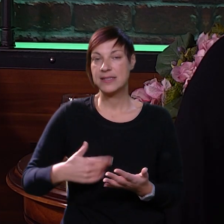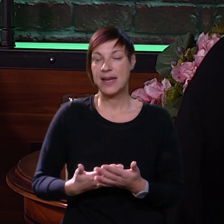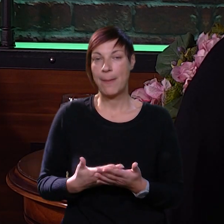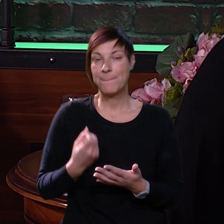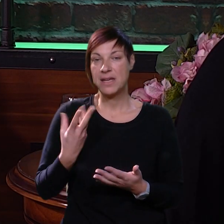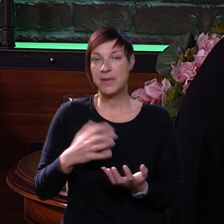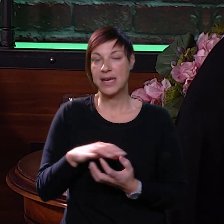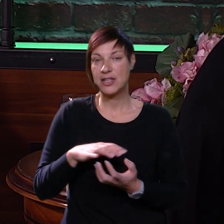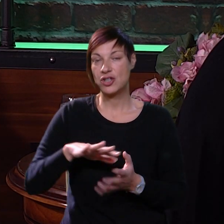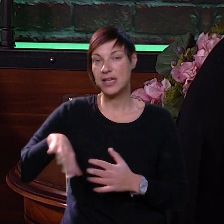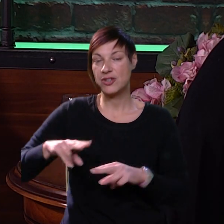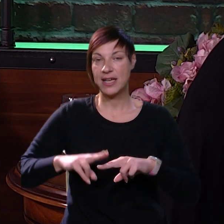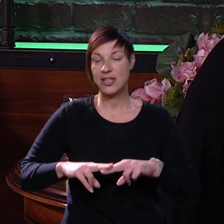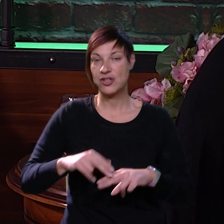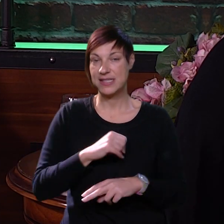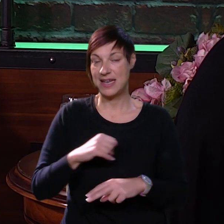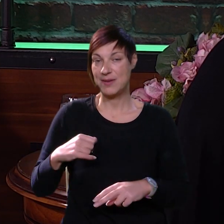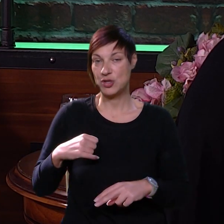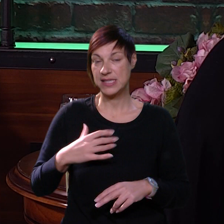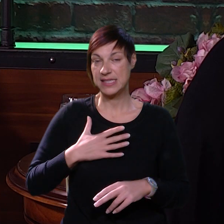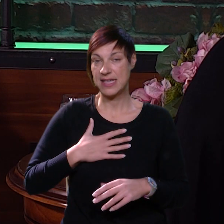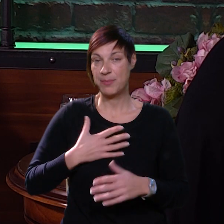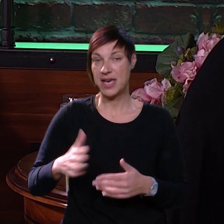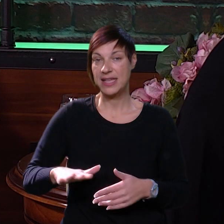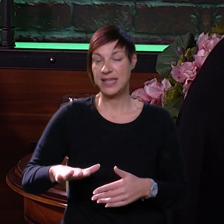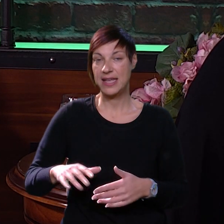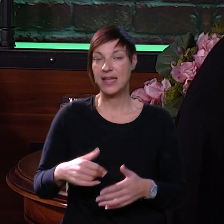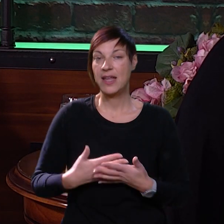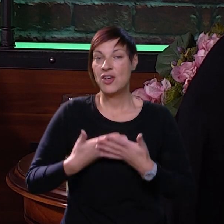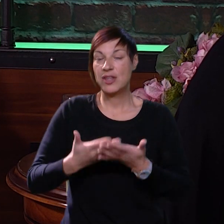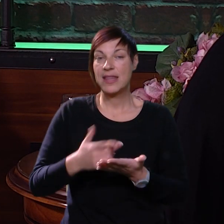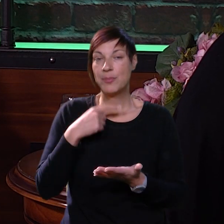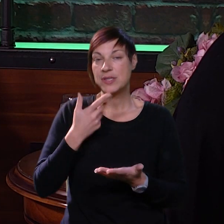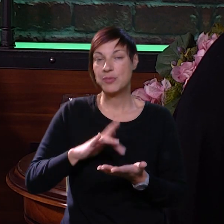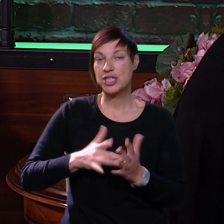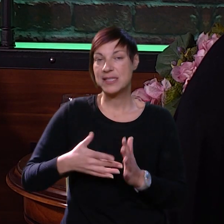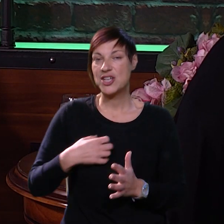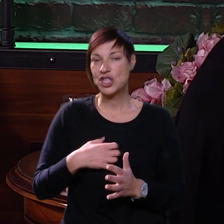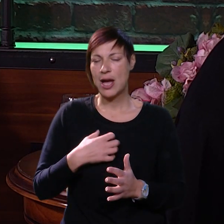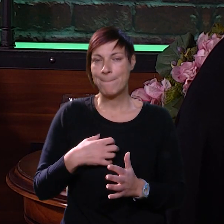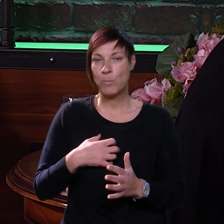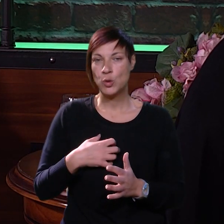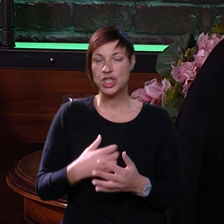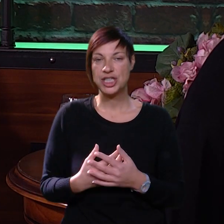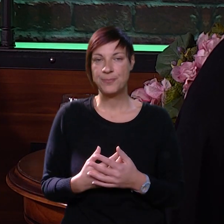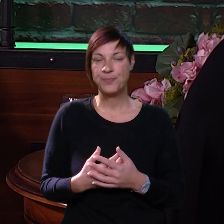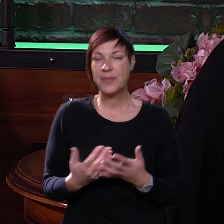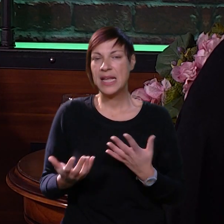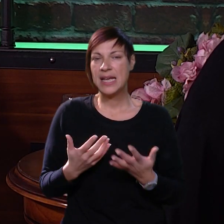možda, na primjer, kada rodite ljode i kada ostanemo ja i djete nasamo, samo jedan put ispričati sve što ga muči.